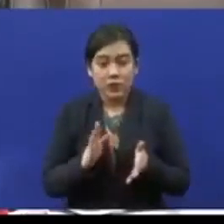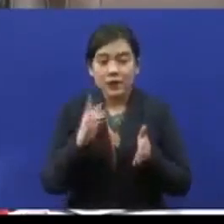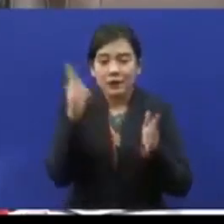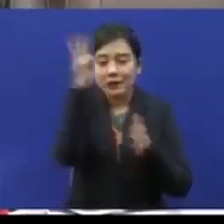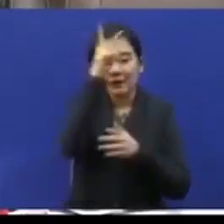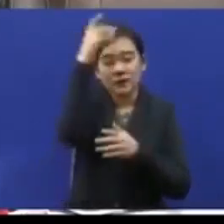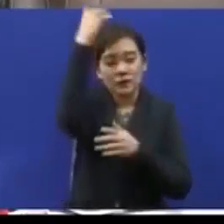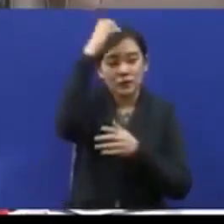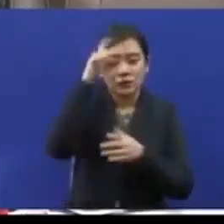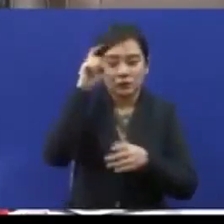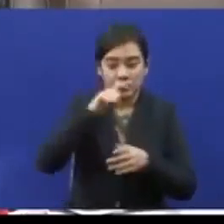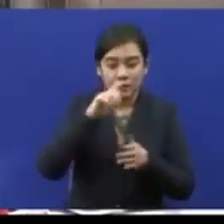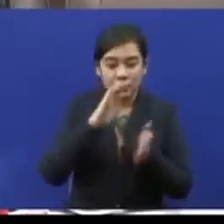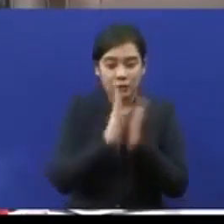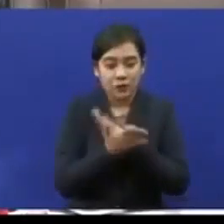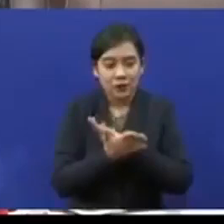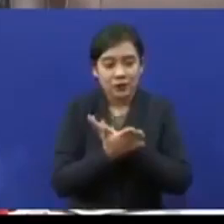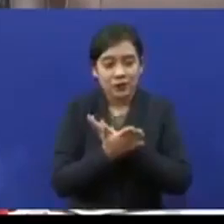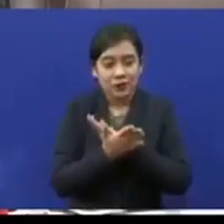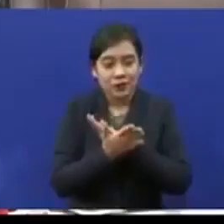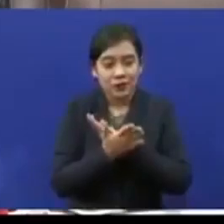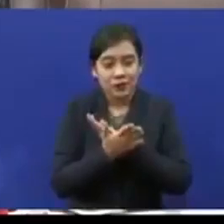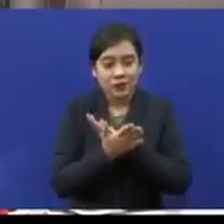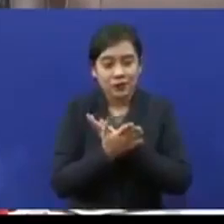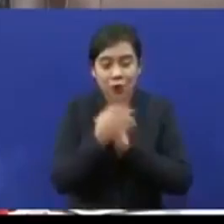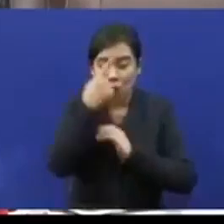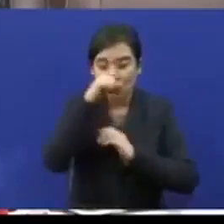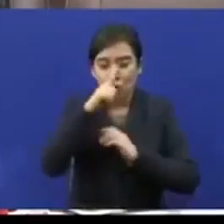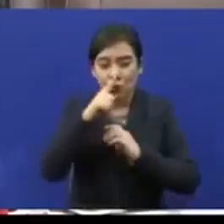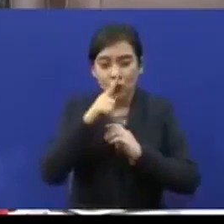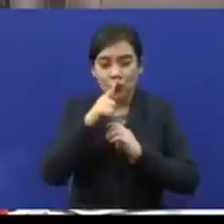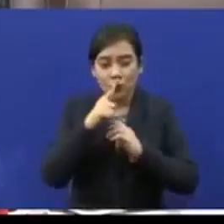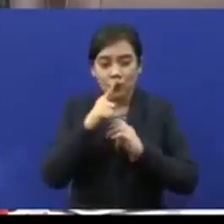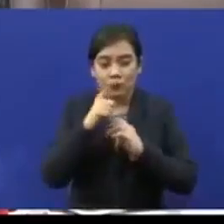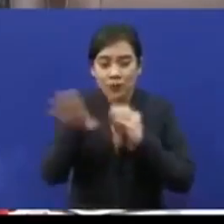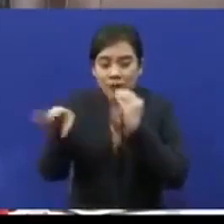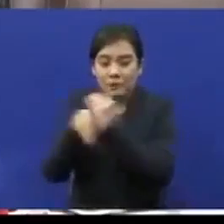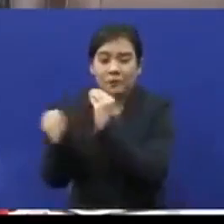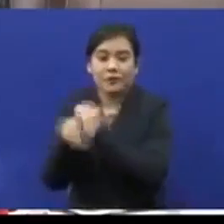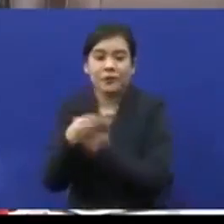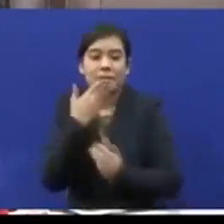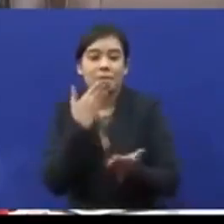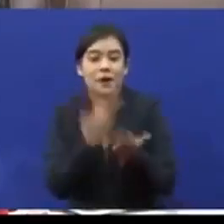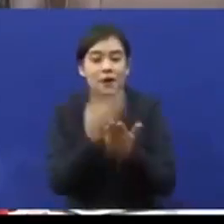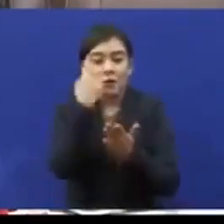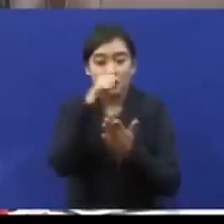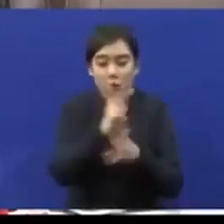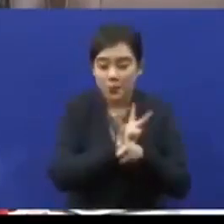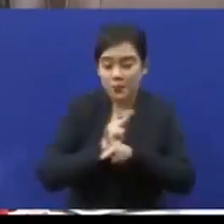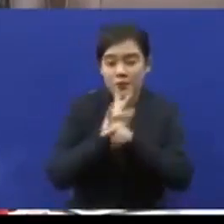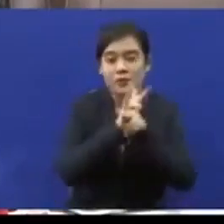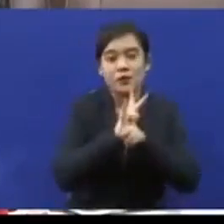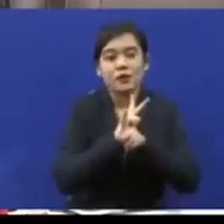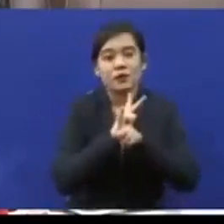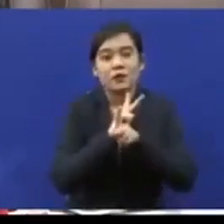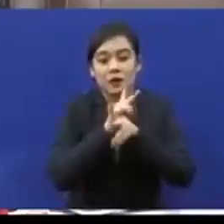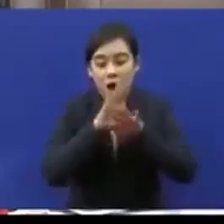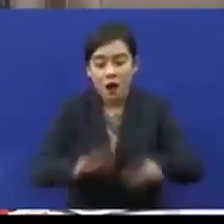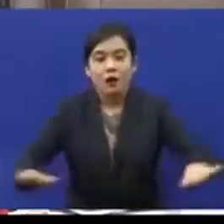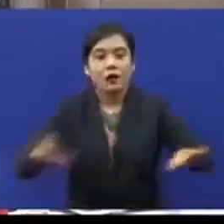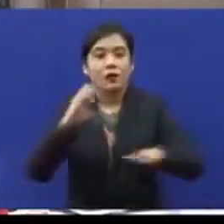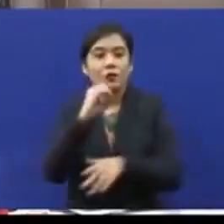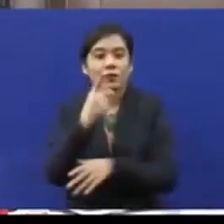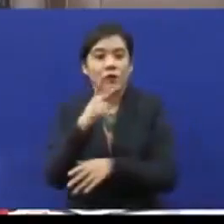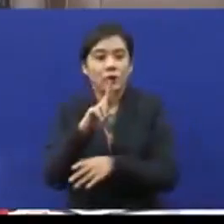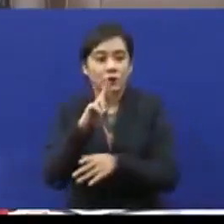perlu menjadi pemangkin. untuk menambah baik keadaan sedia ada untuk memelihara anak-anak OKU di Selangor. Saya